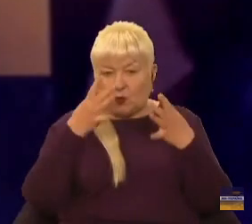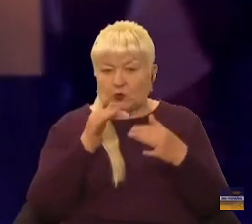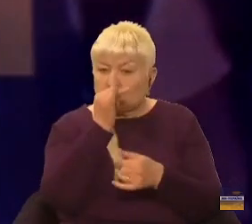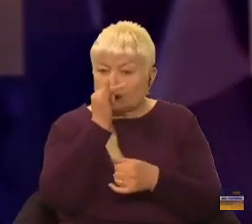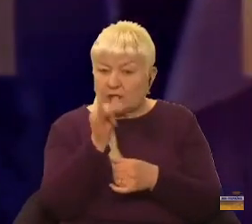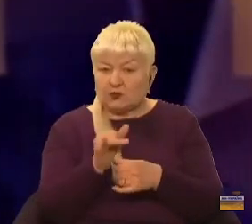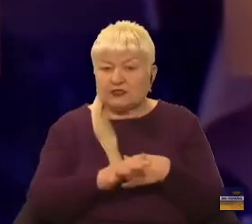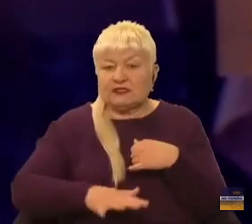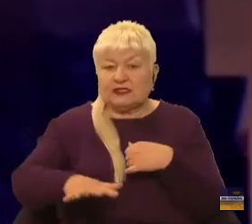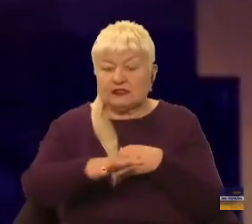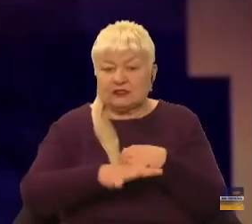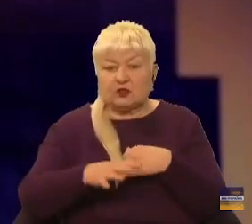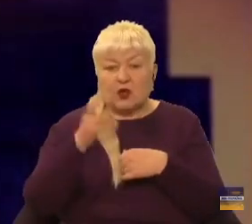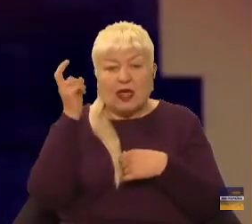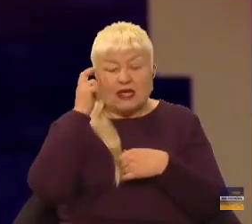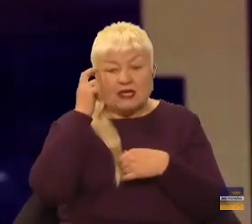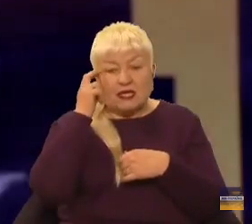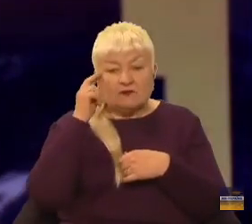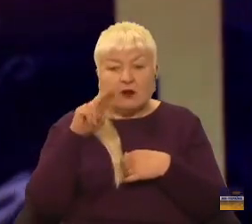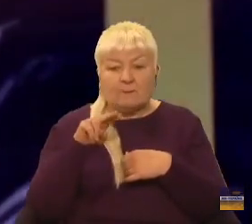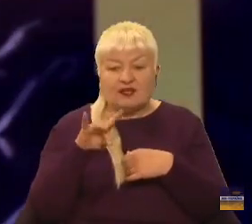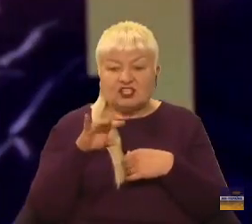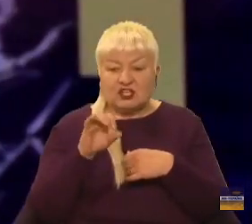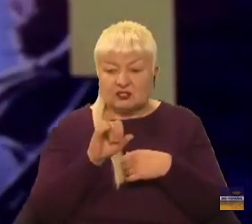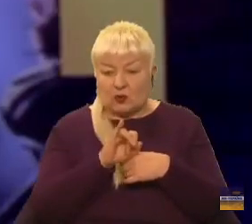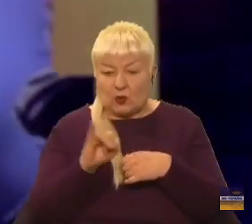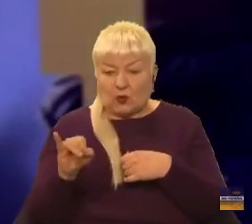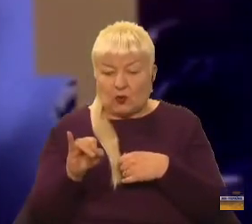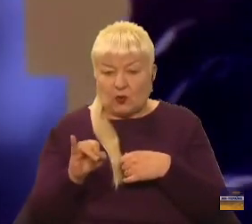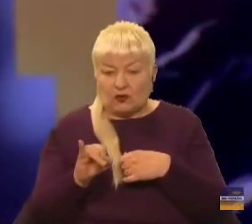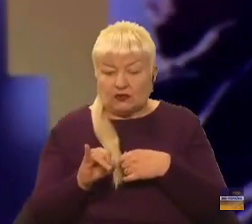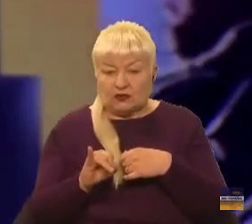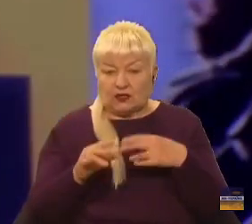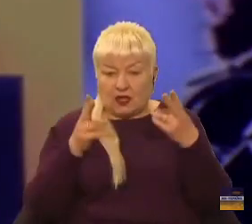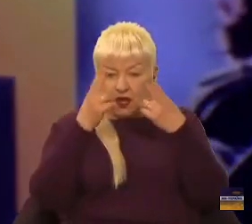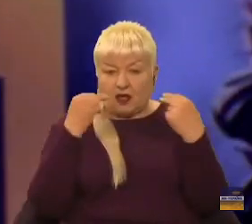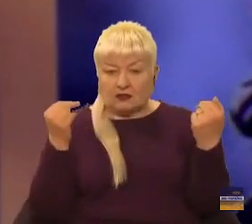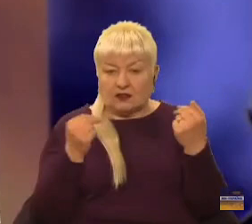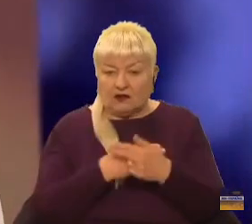на територію Києво-Печерської лаври, для того, щоб можна було